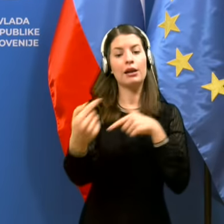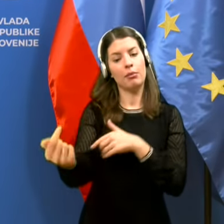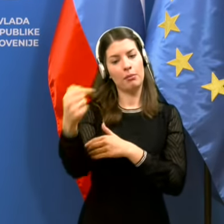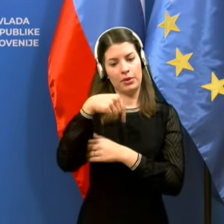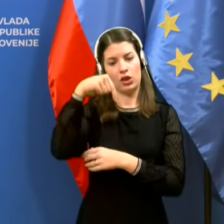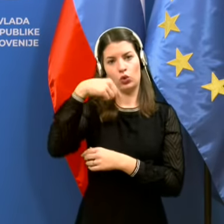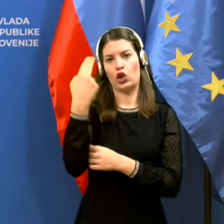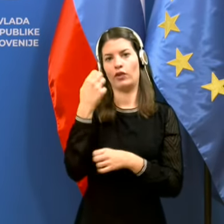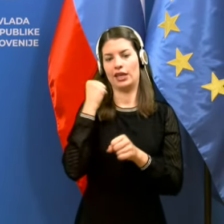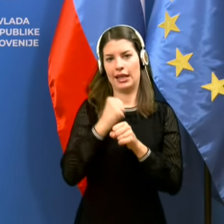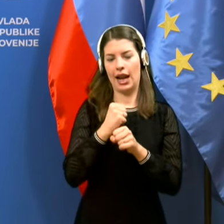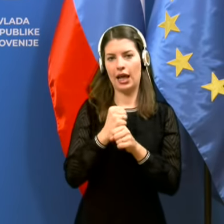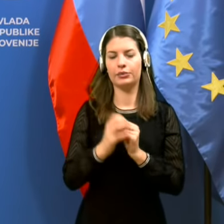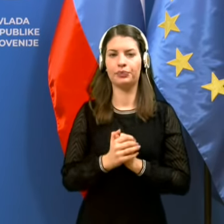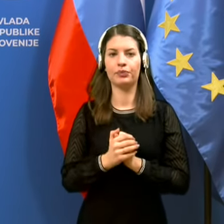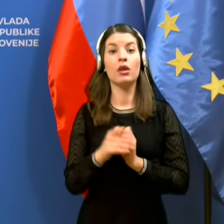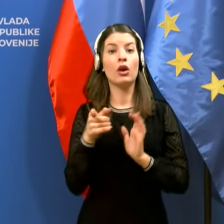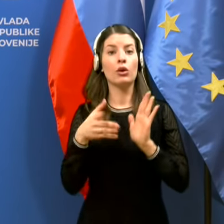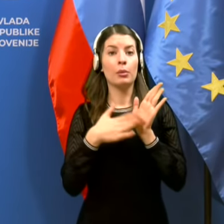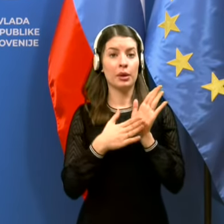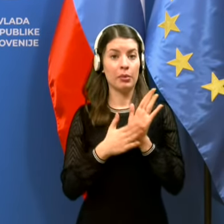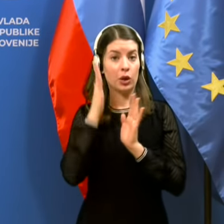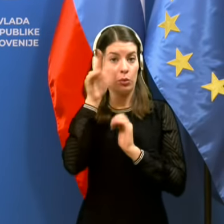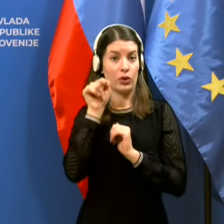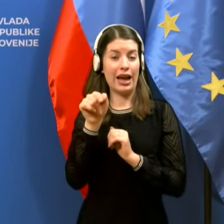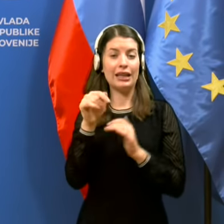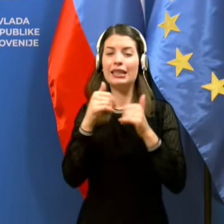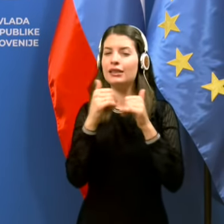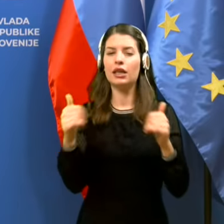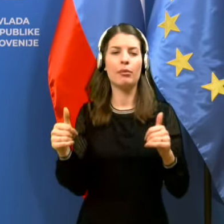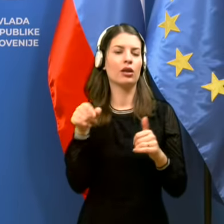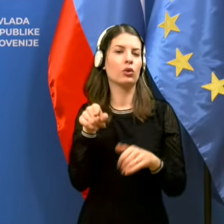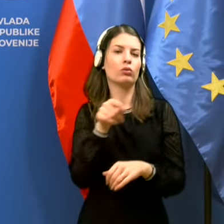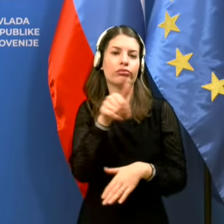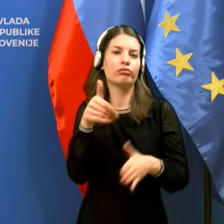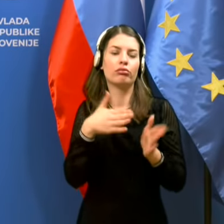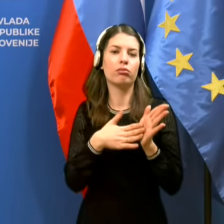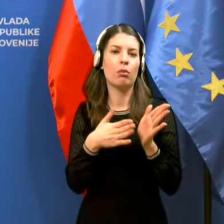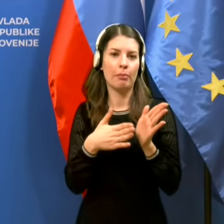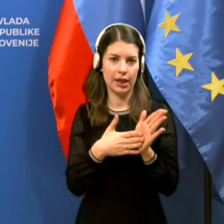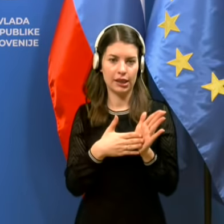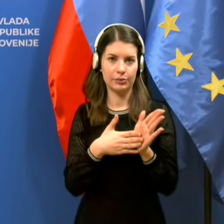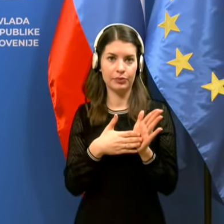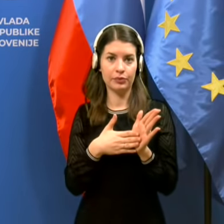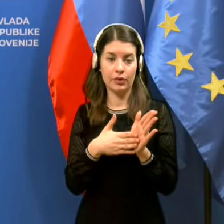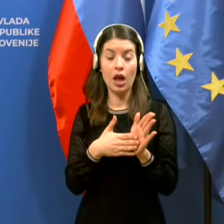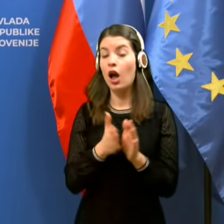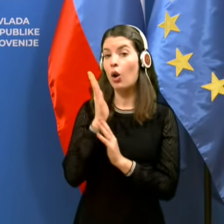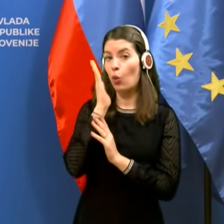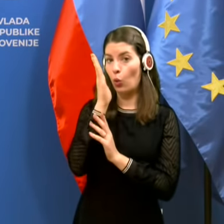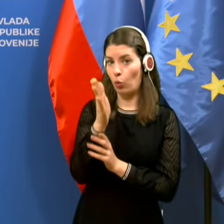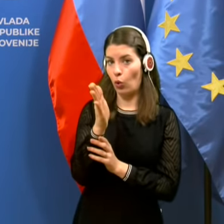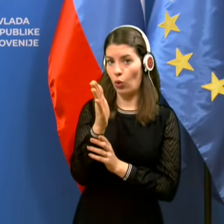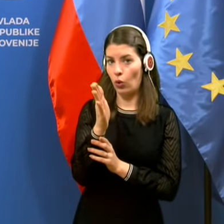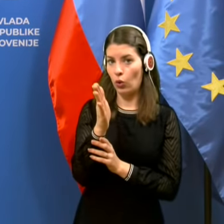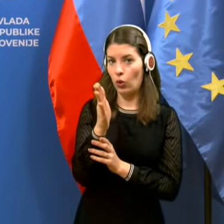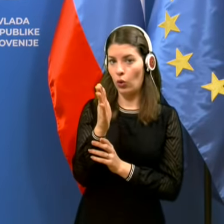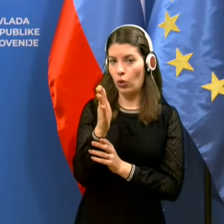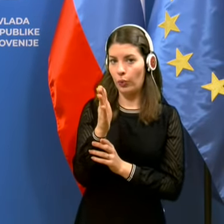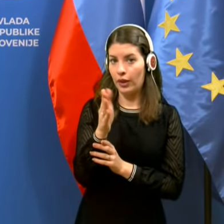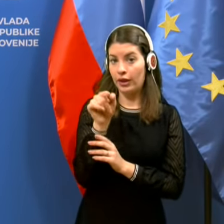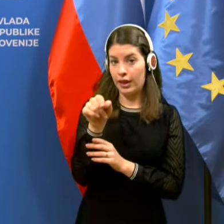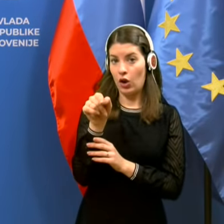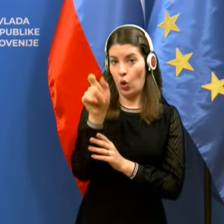delo. Tokrat v tem primeru bo seveda ta izjema samo pomenila, da bomo, ko bomo imeli pri sebi delovnega,